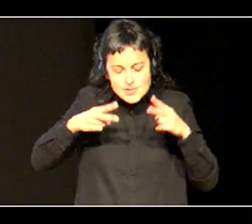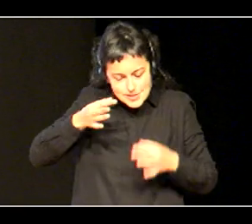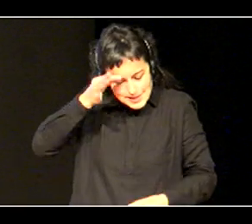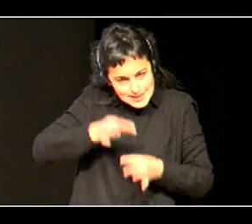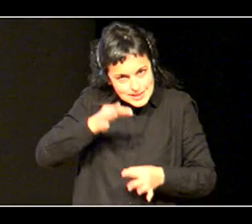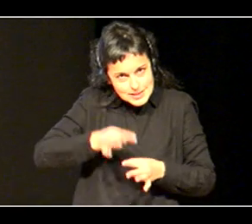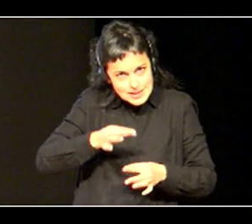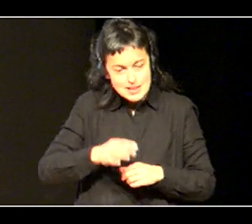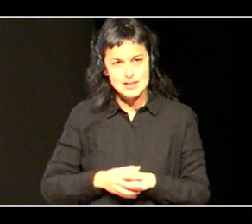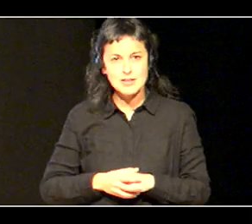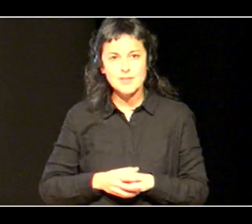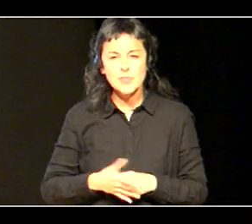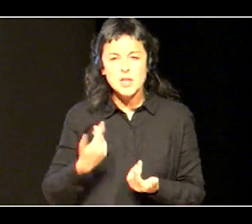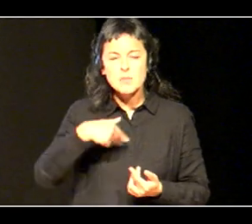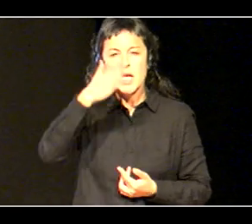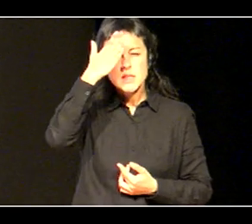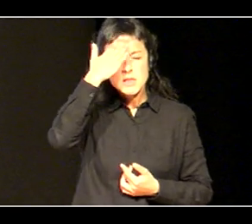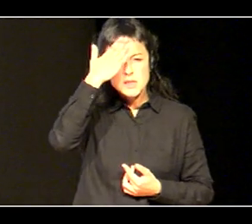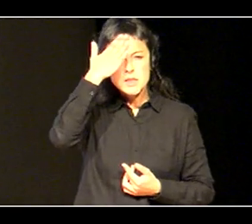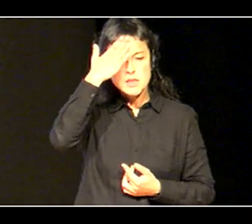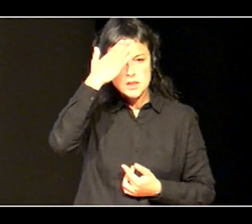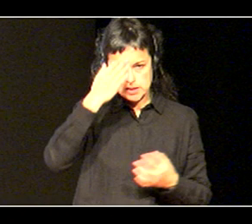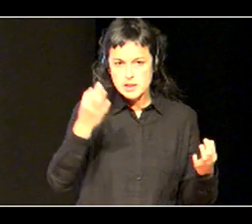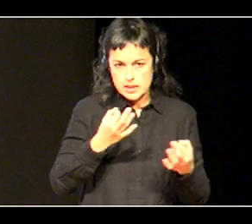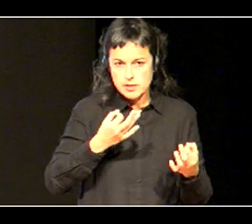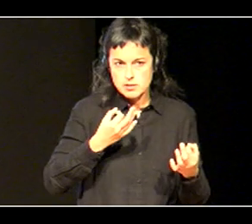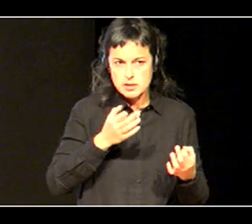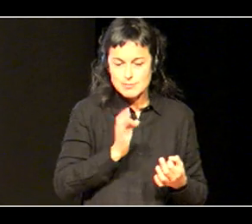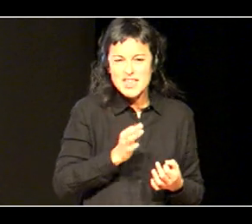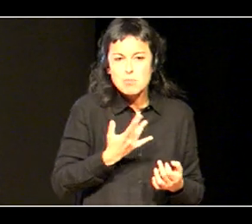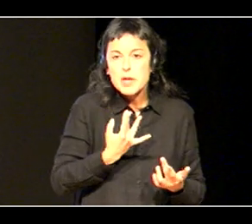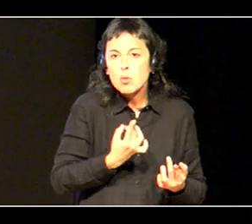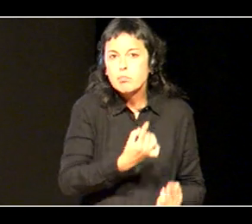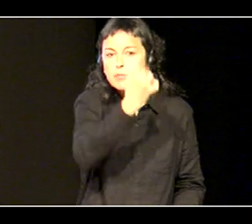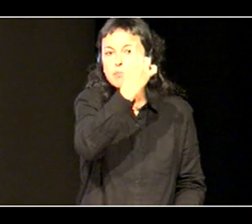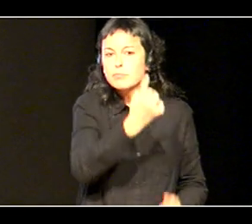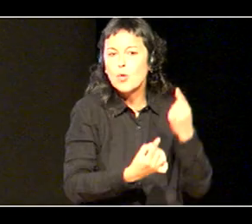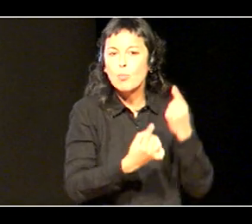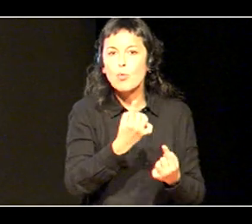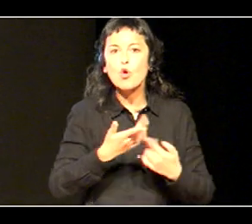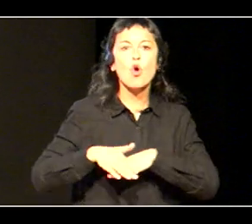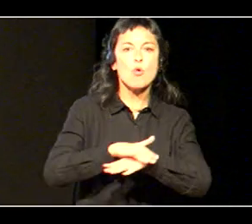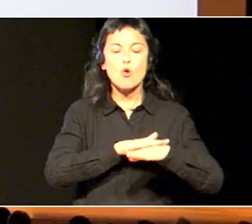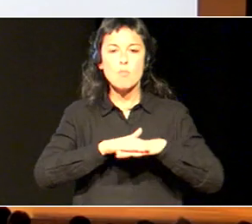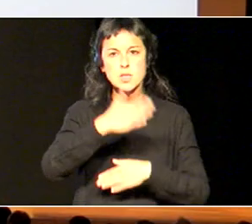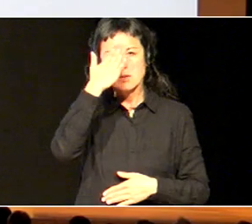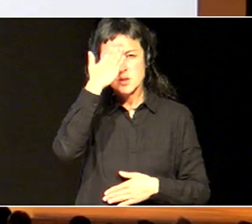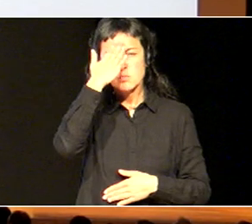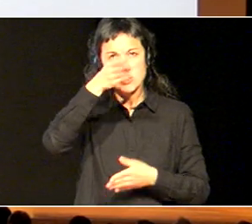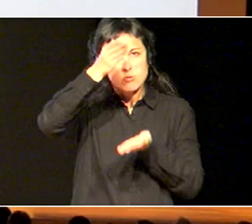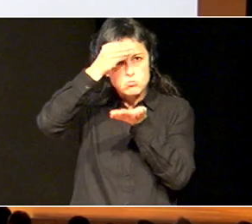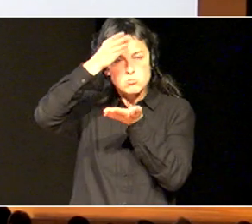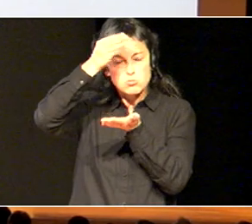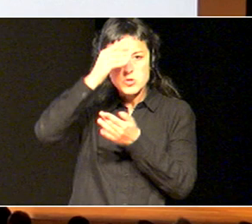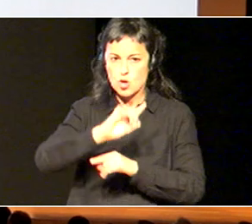istruzioa eta memorizazioa beharrezkoa da, noski bai ez, baina zarritan, ez ardatzamuduen, ardatzamuduen, kompetentzia